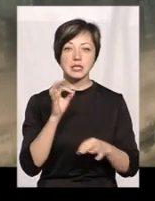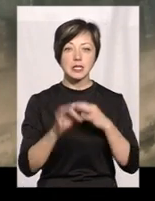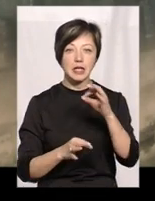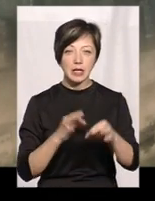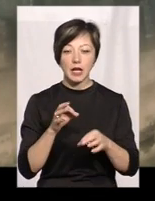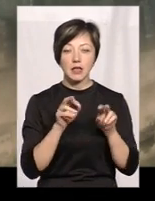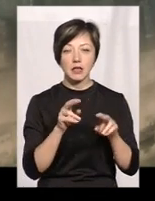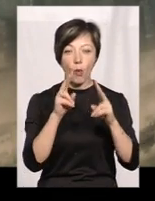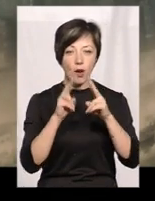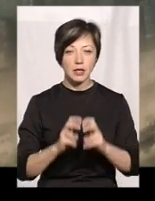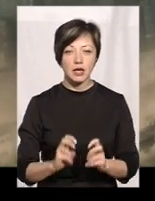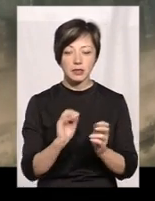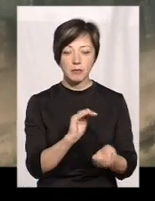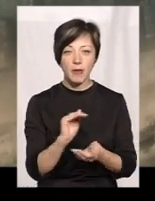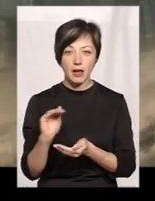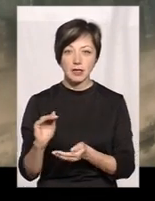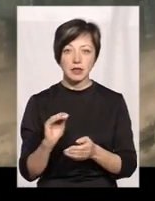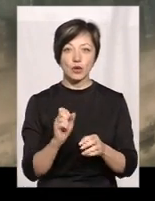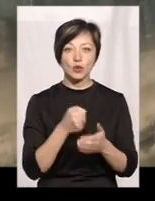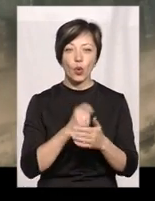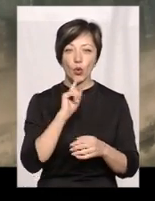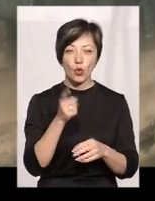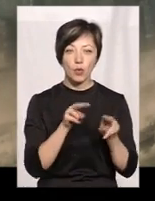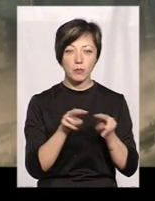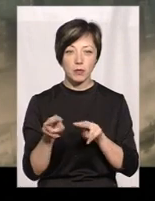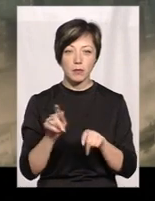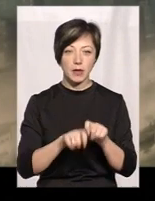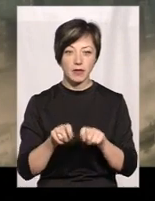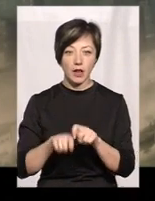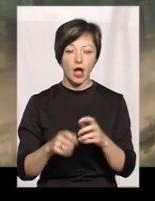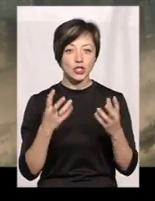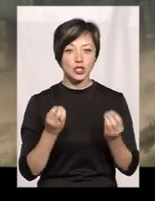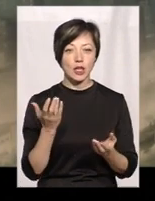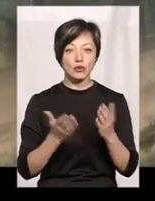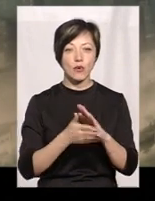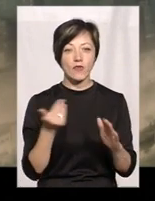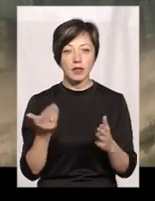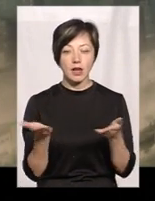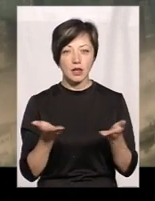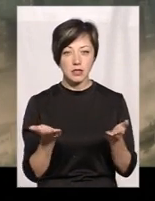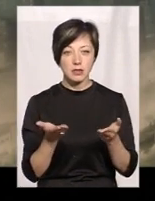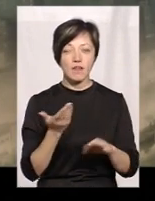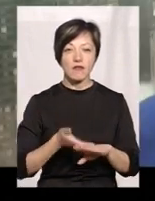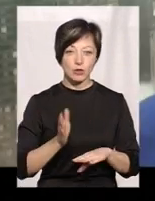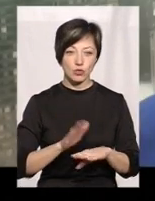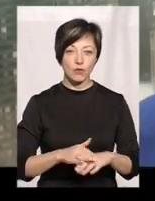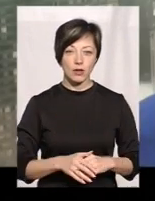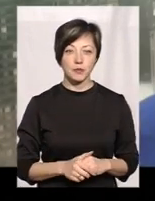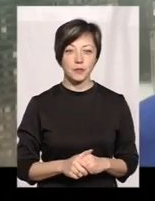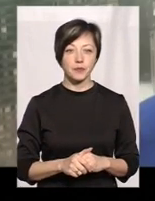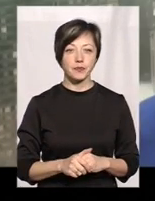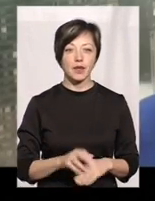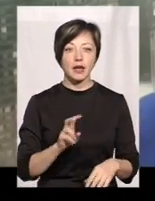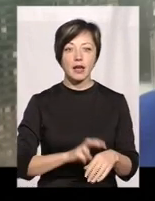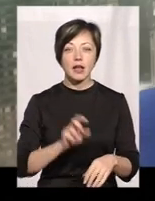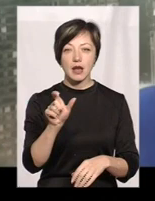тільки дивишся маленьких дітей до року, щоб всіх обійти, передивитися. А ще якщо виклик якийсь, то важкувате. Лікар